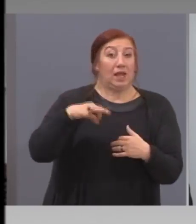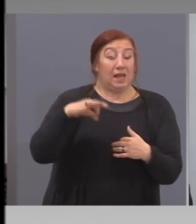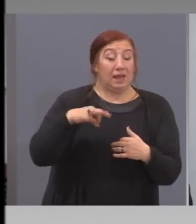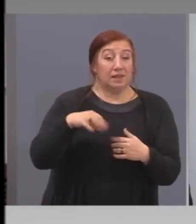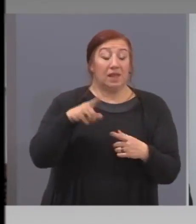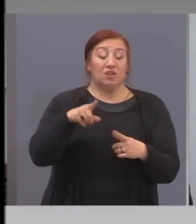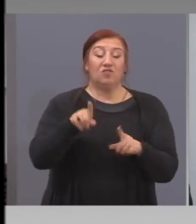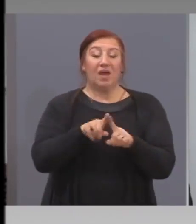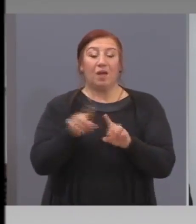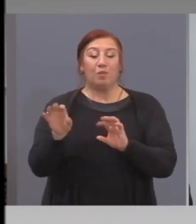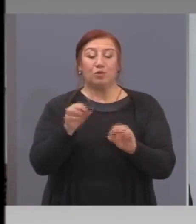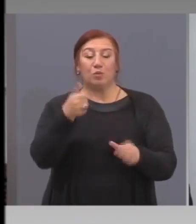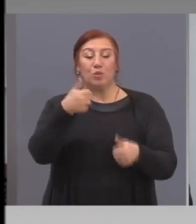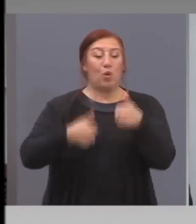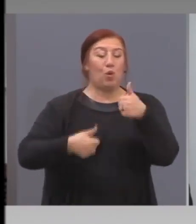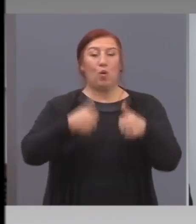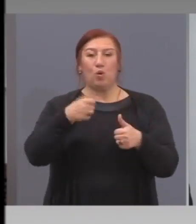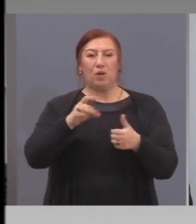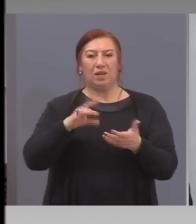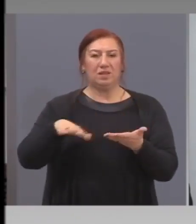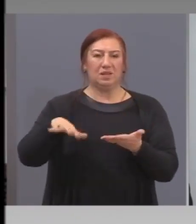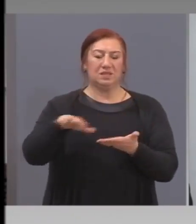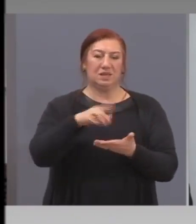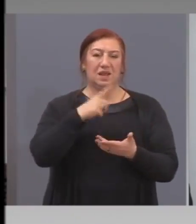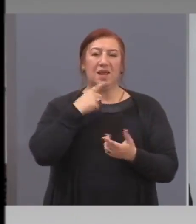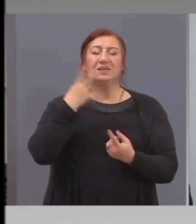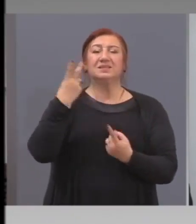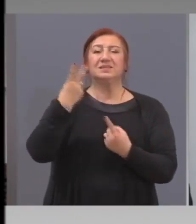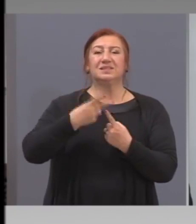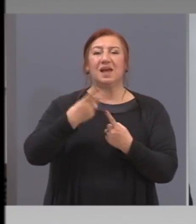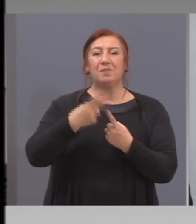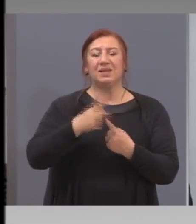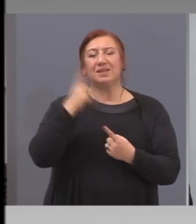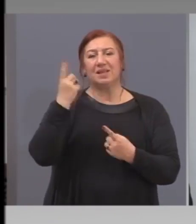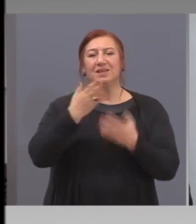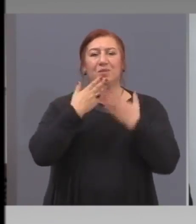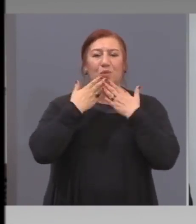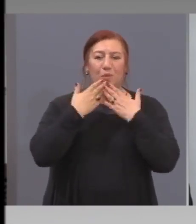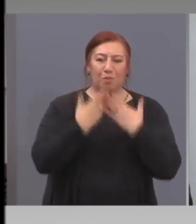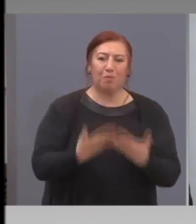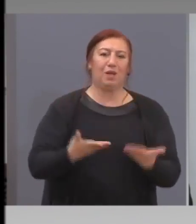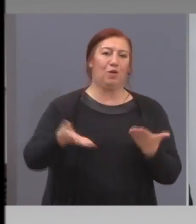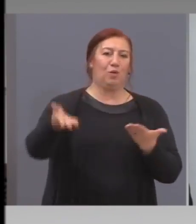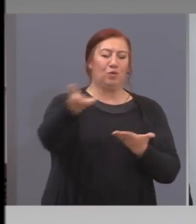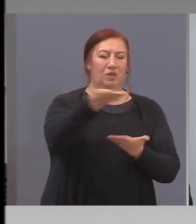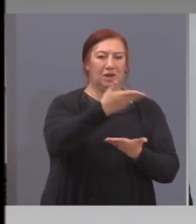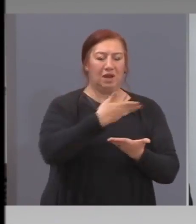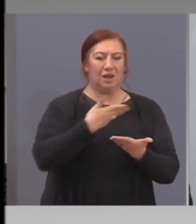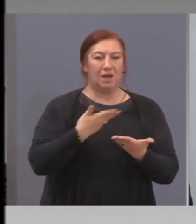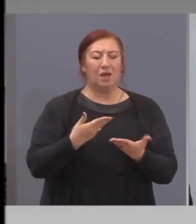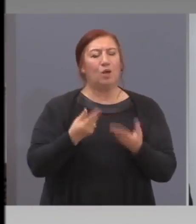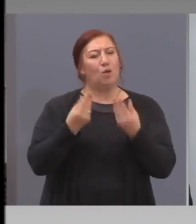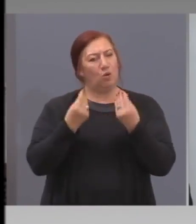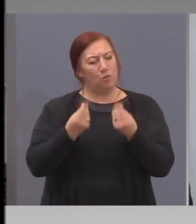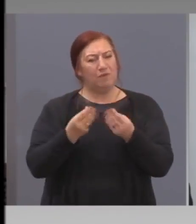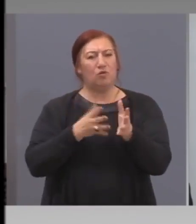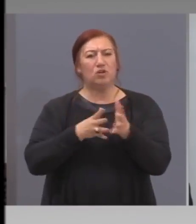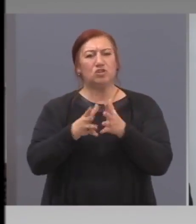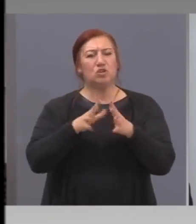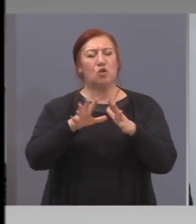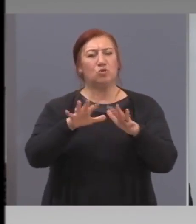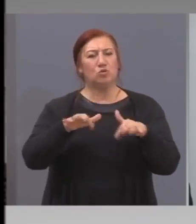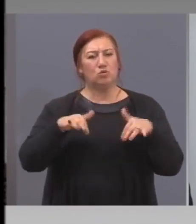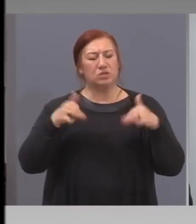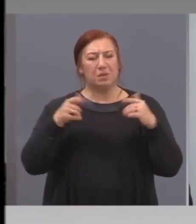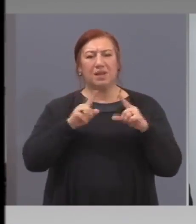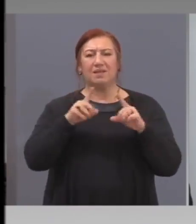конкурентна среда. А иначе за мен те само благодаря и не се изказва. Хубава е, че парламента не прият този